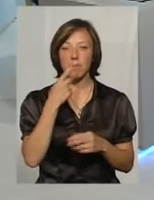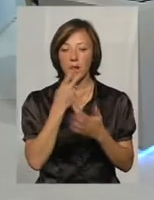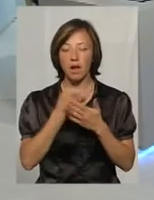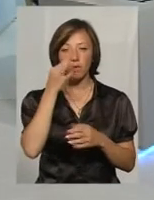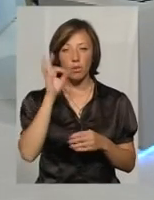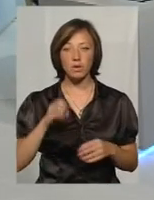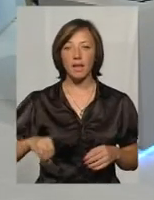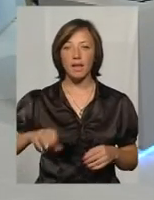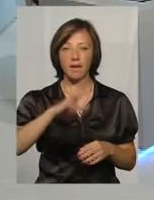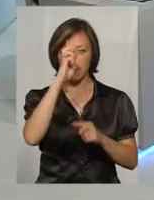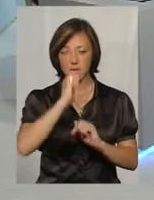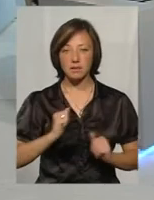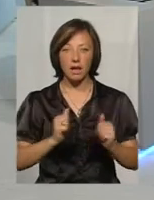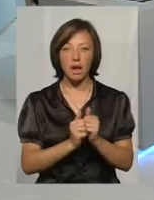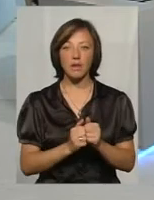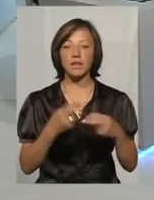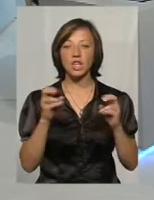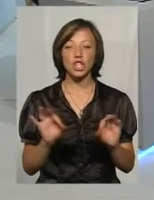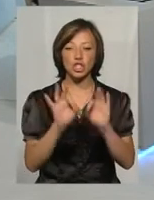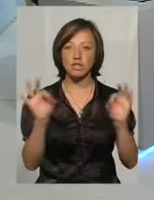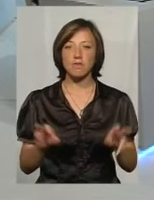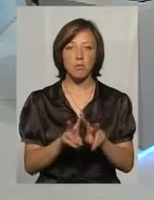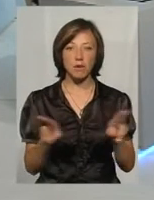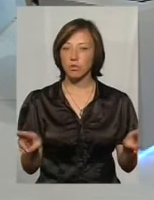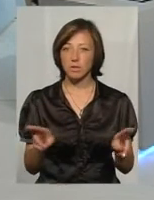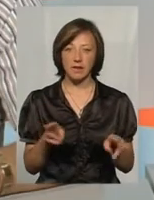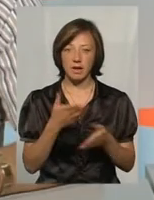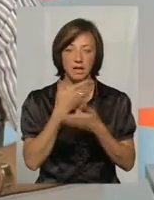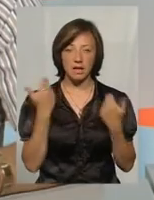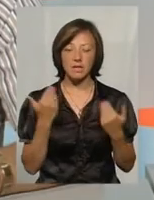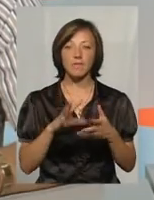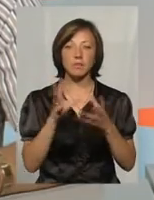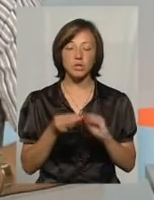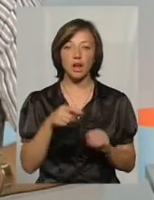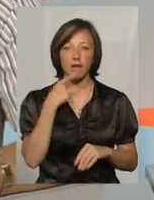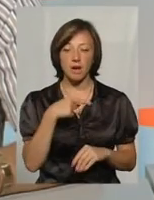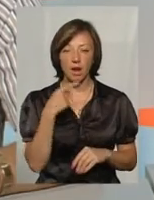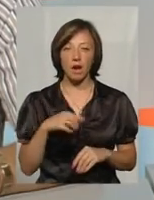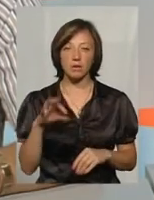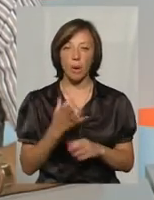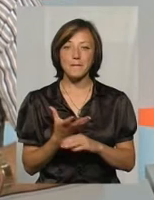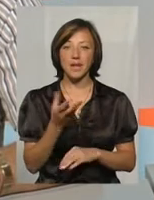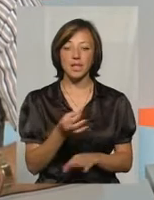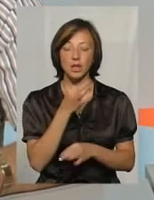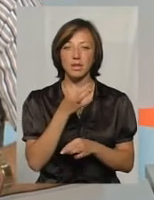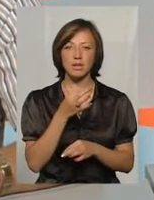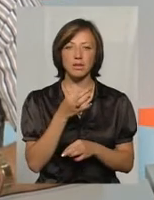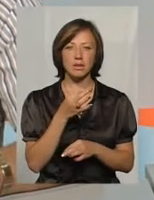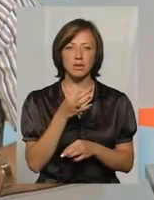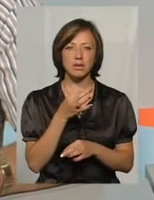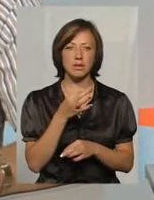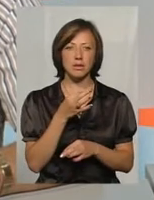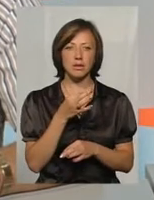опыти европейських країн, де нічого подобного не случається. Вообще говоря, оплатити будь-яке приступлення